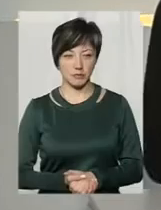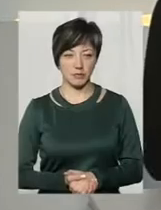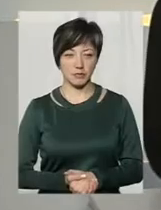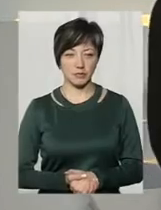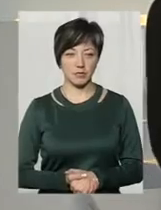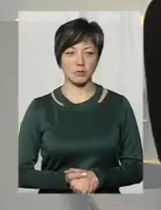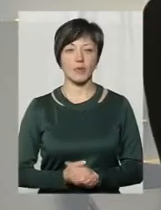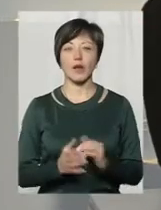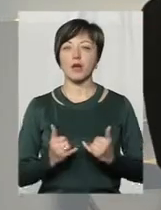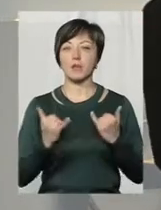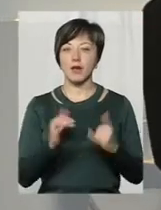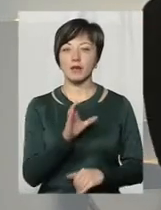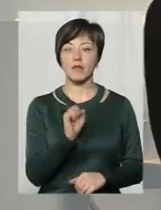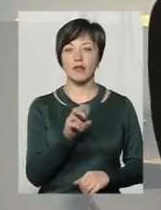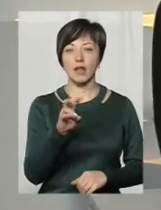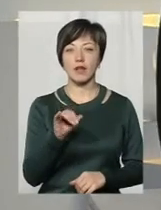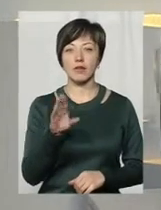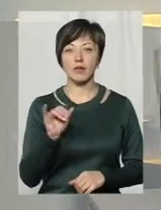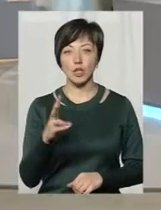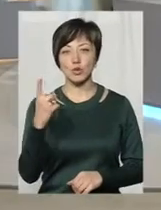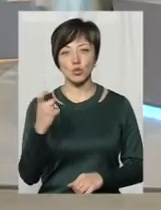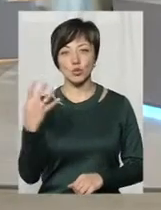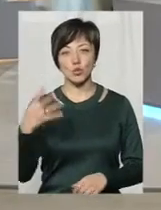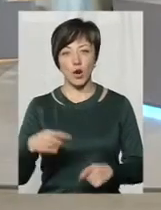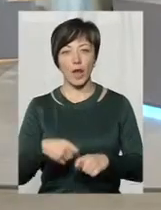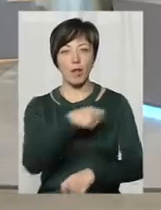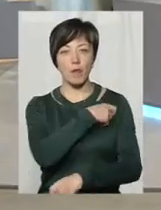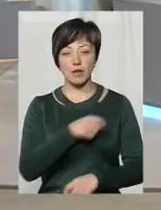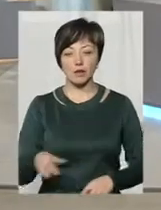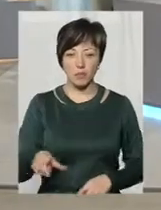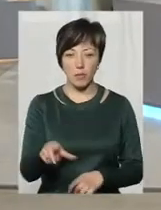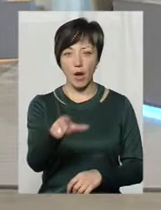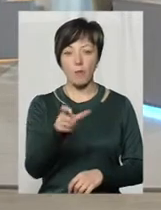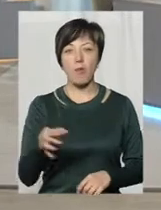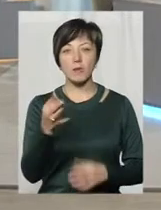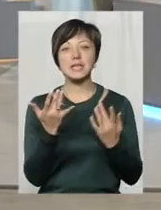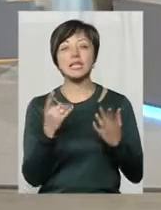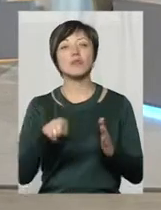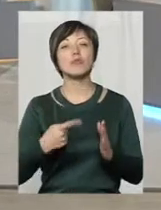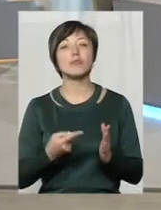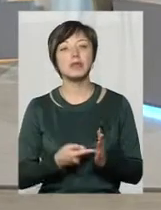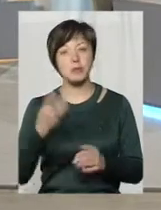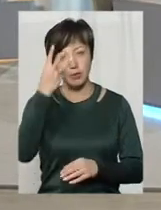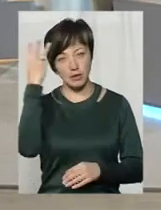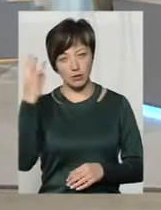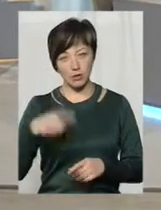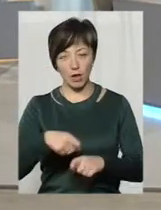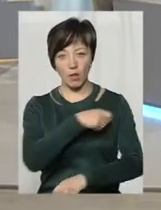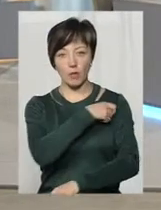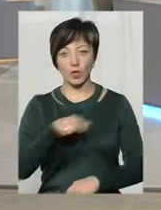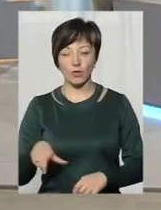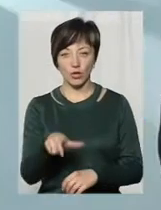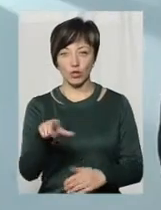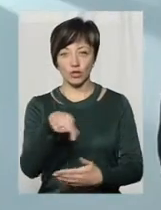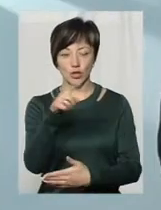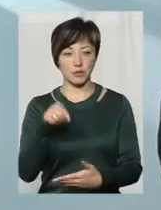Пане Валентине, 140 кілометрів протікає по області. А скільки з них по місту, по обласному центру? По